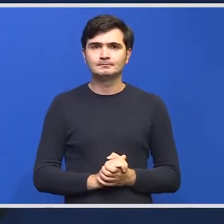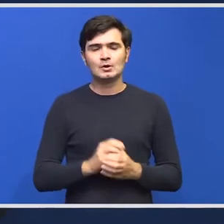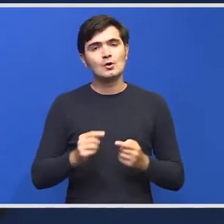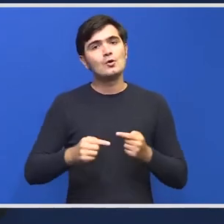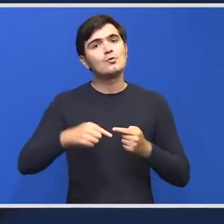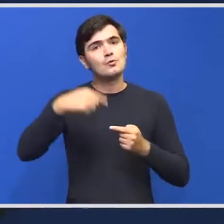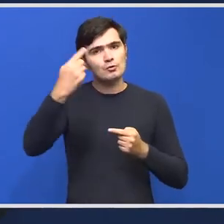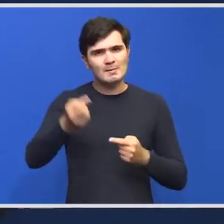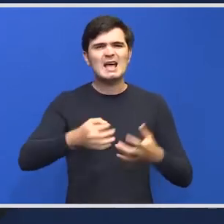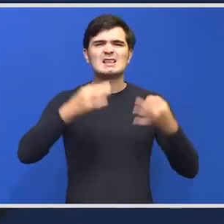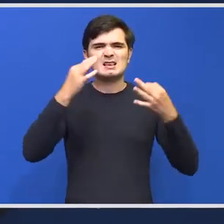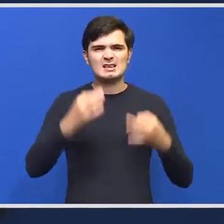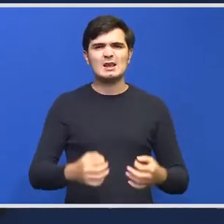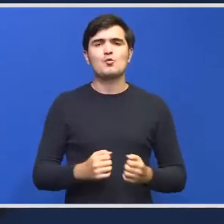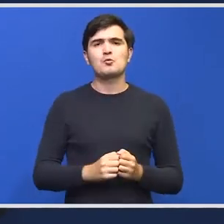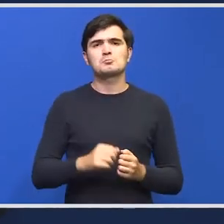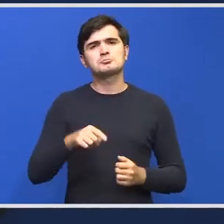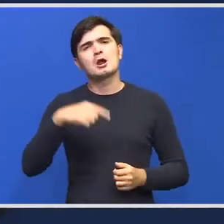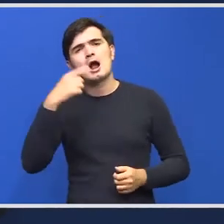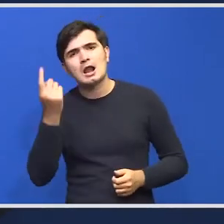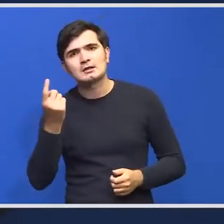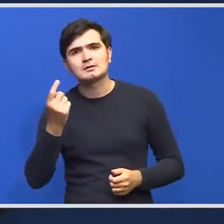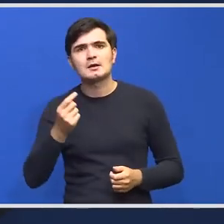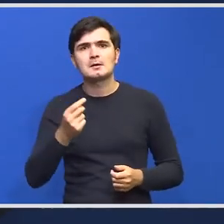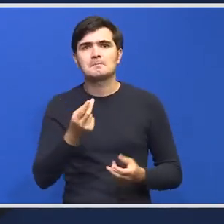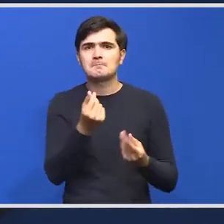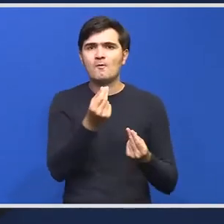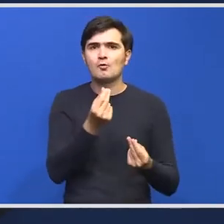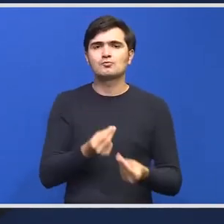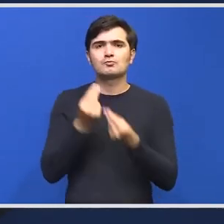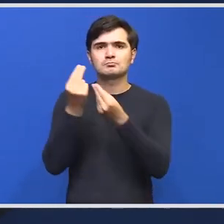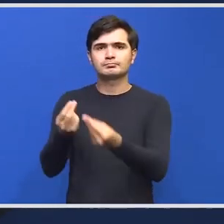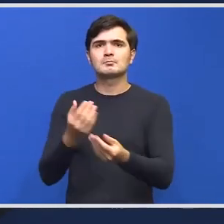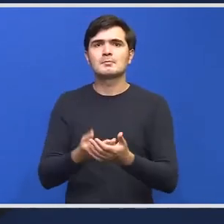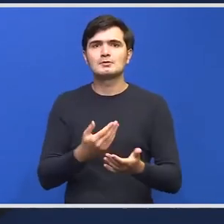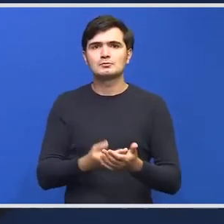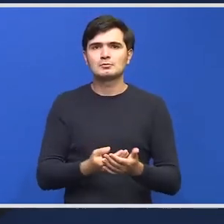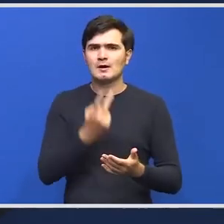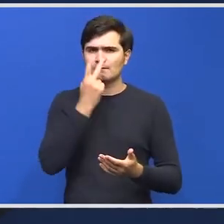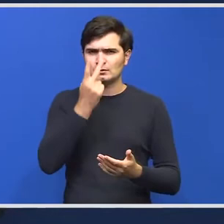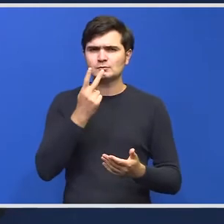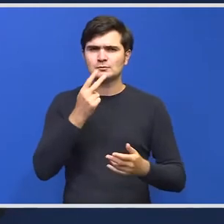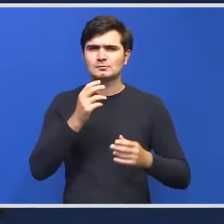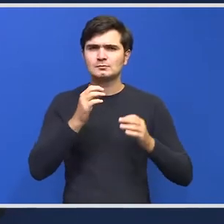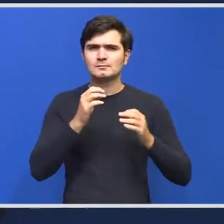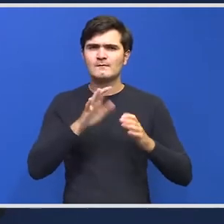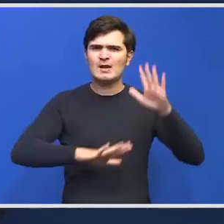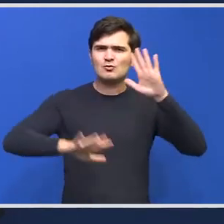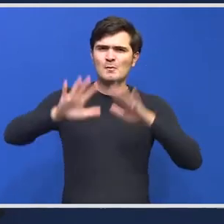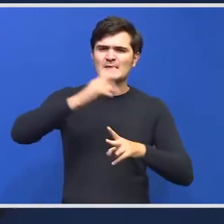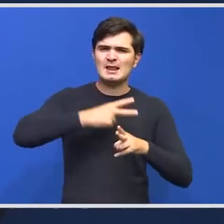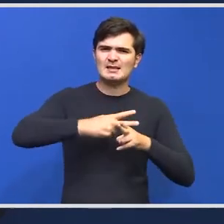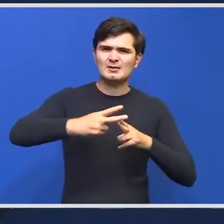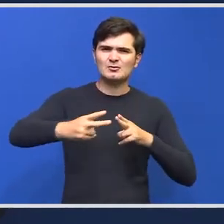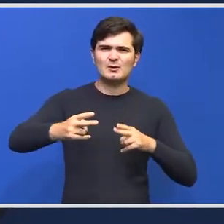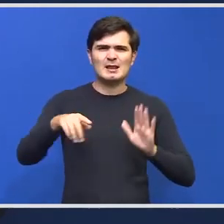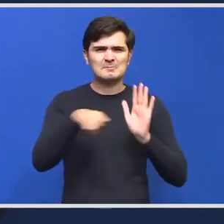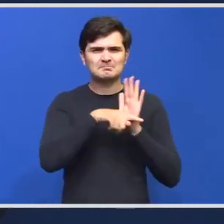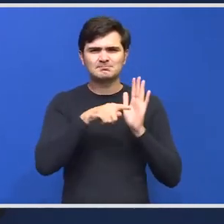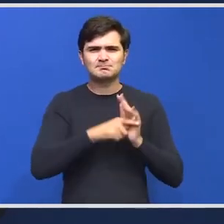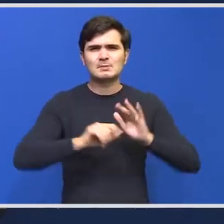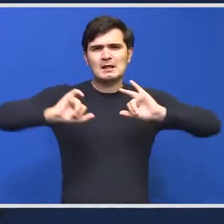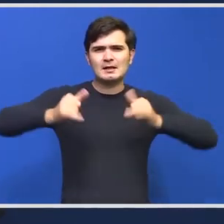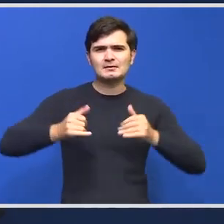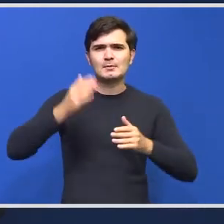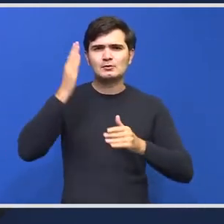Urmează mai mult, ca sigur, și alte alocări, având în vedere calamitățile naturale produse în ultima